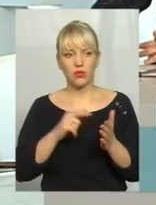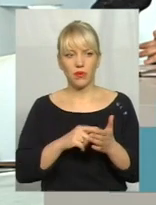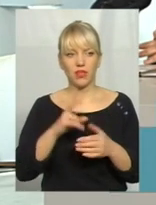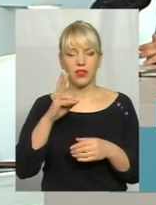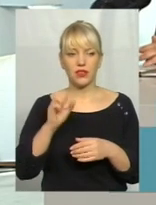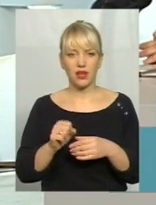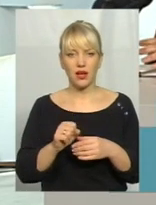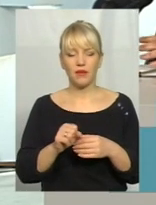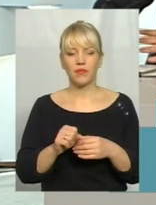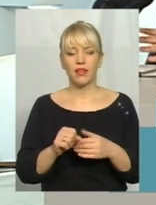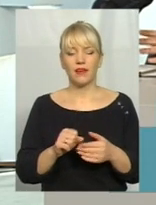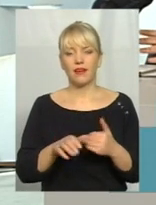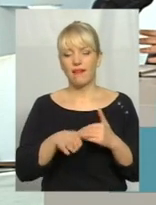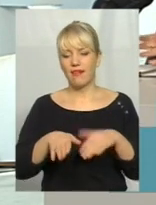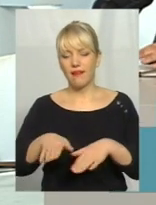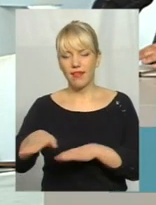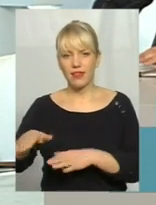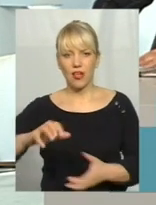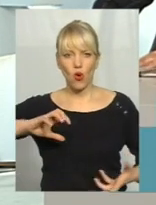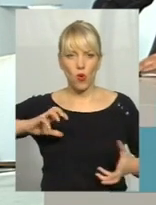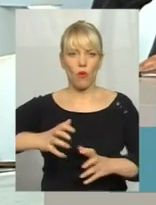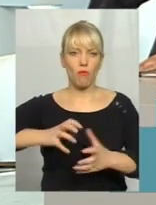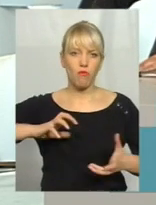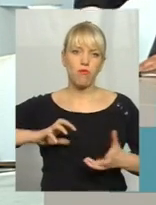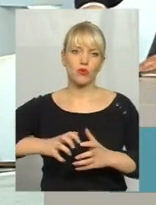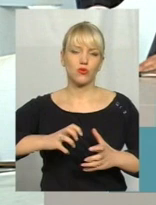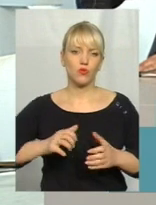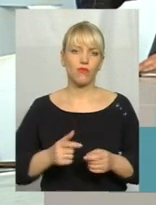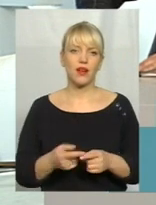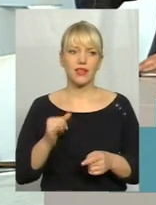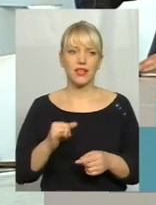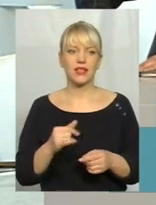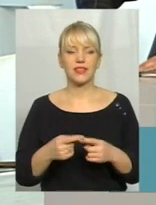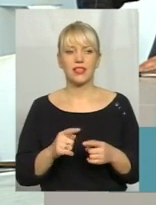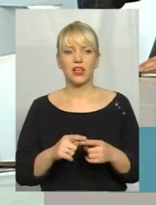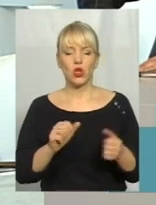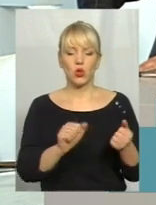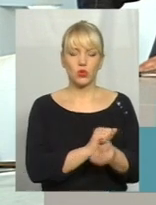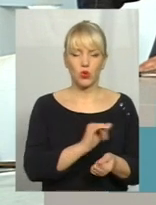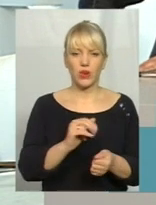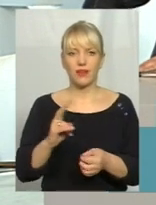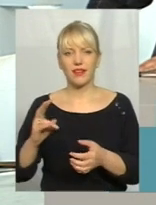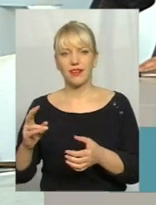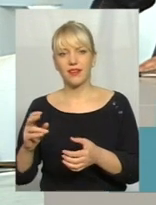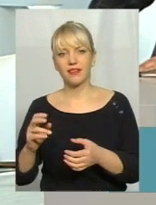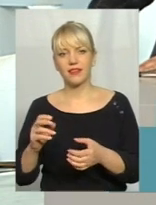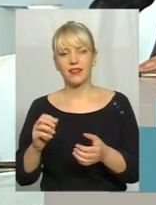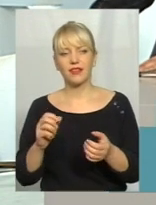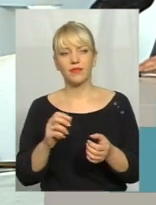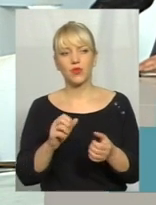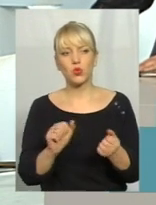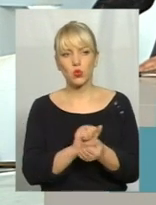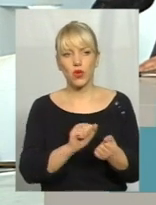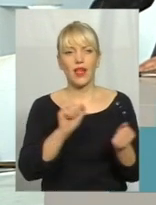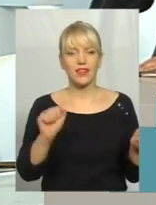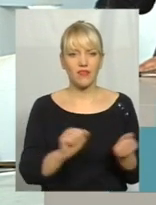компостування, де буде відбуватися процес компостування. Фракція суха і тверда буде потрапляти на автоматичні лінії